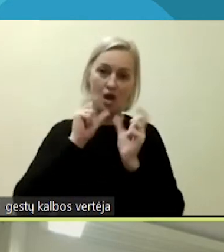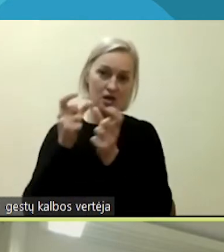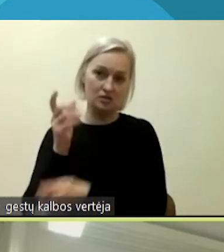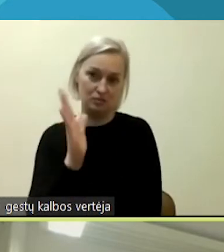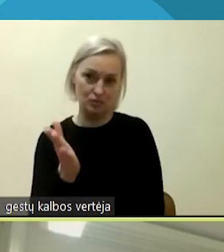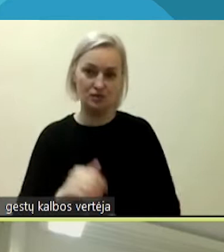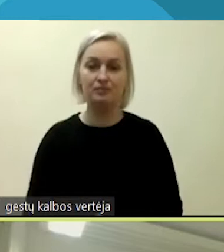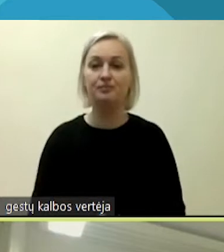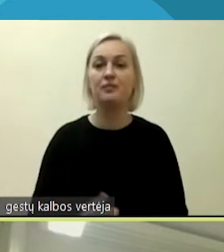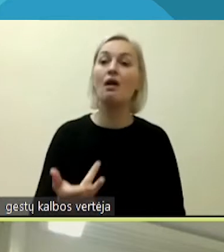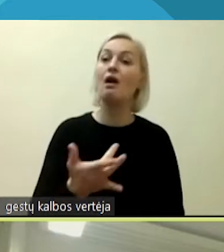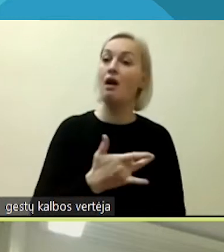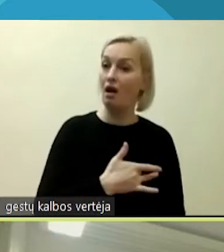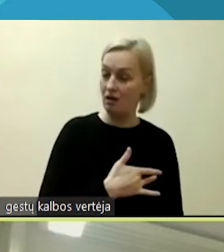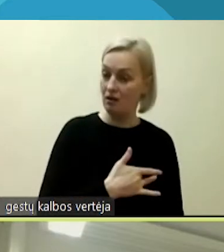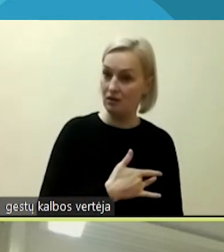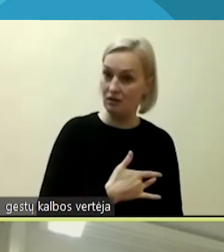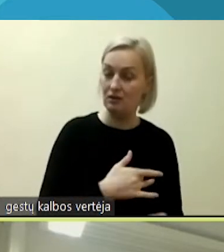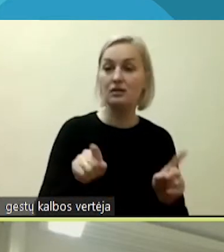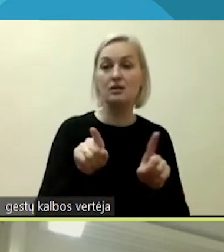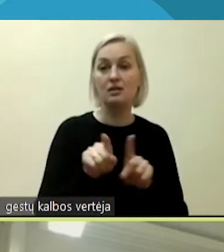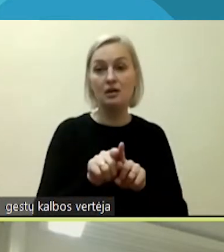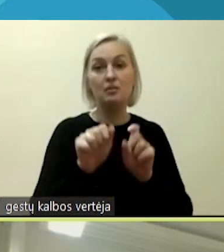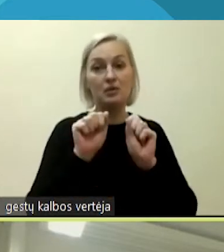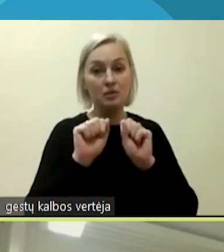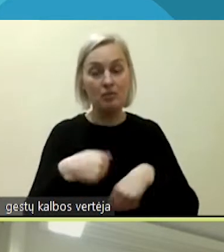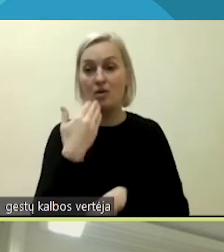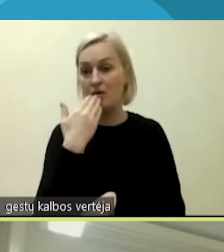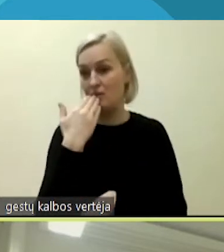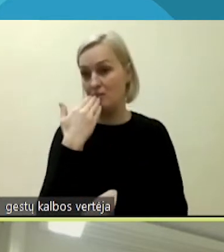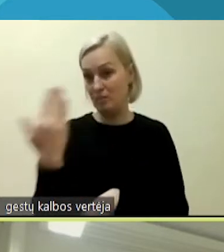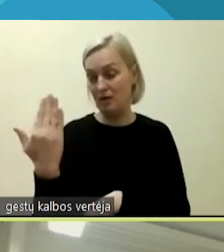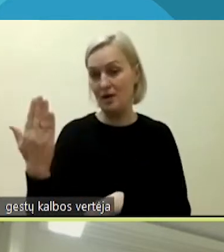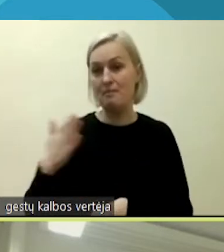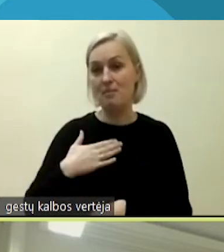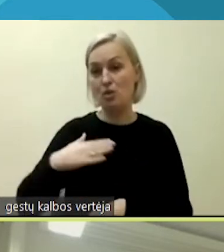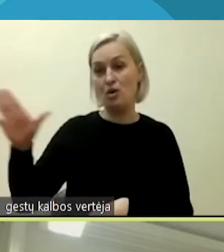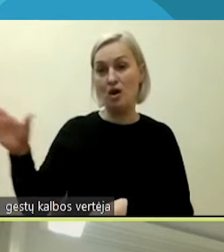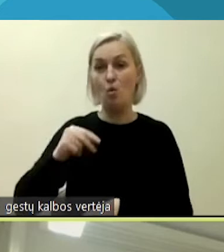O galbūt galėsite užduoti klausimų ir mano kolegai Šairijos.